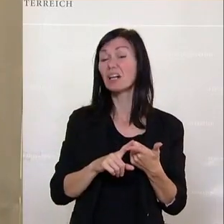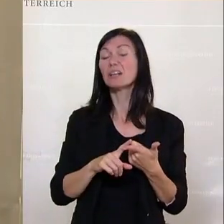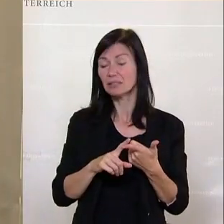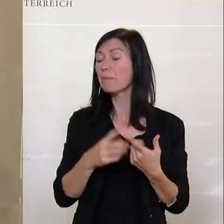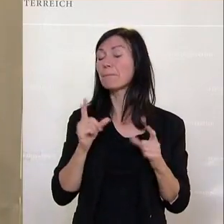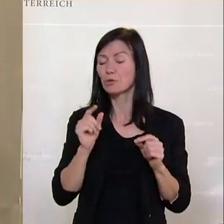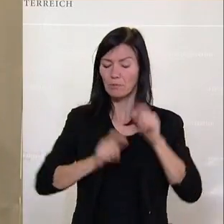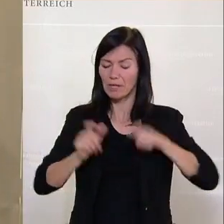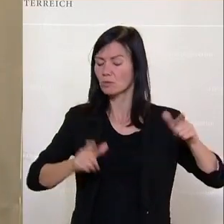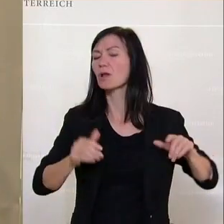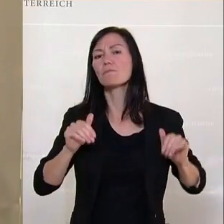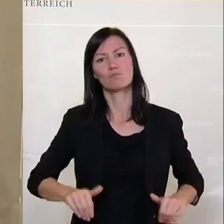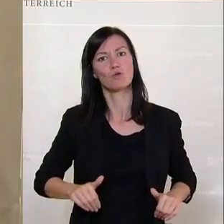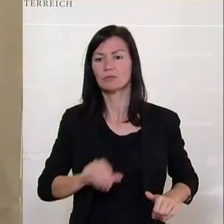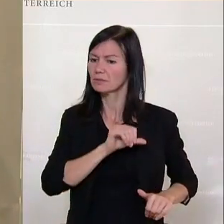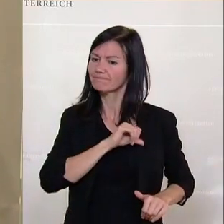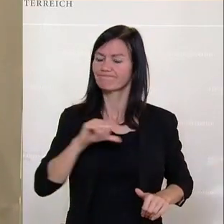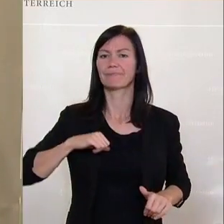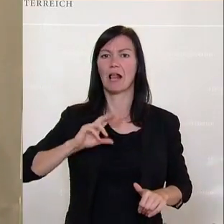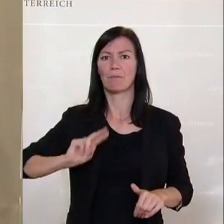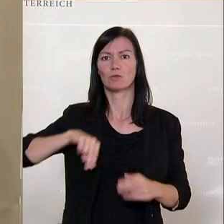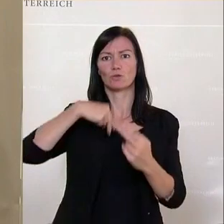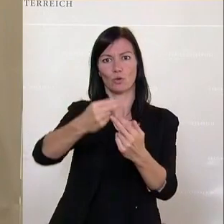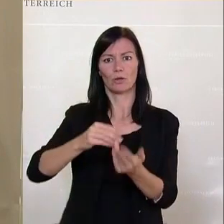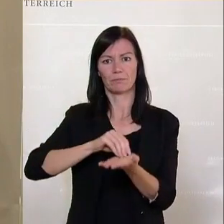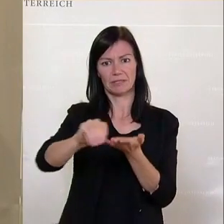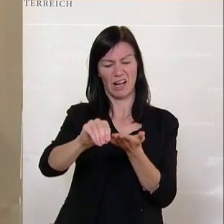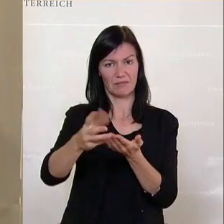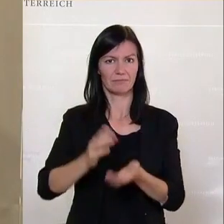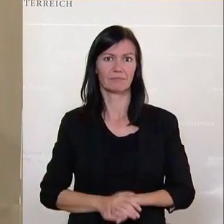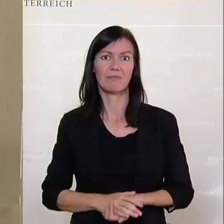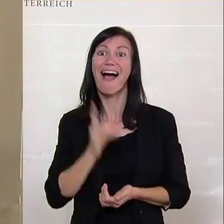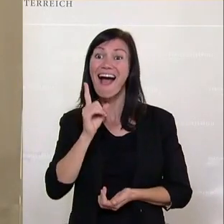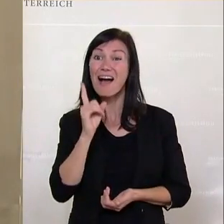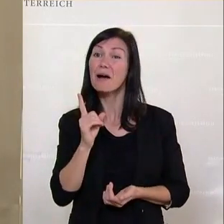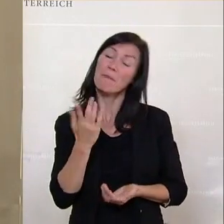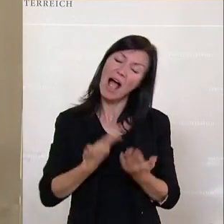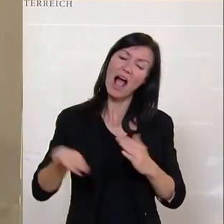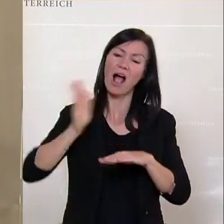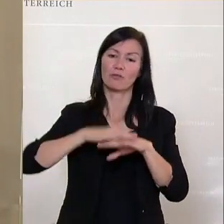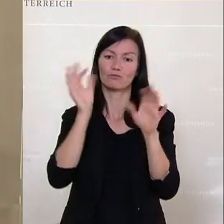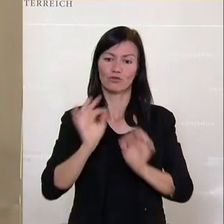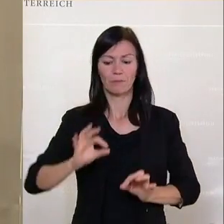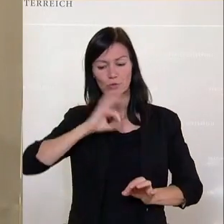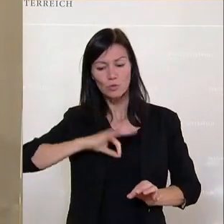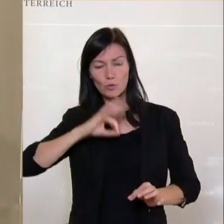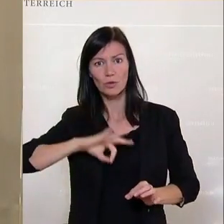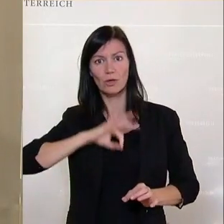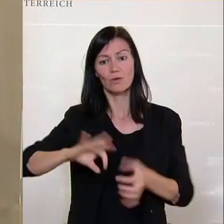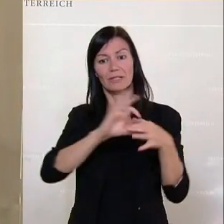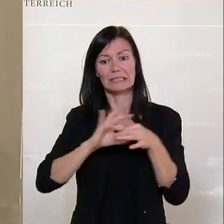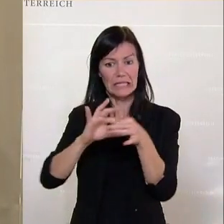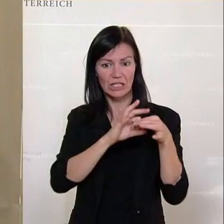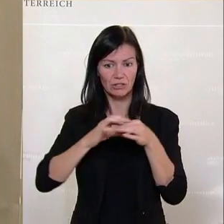Das viel Dramatischere ist, was in der Psyche und in der generellen Zusammenhalt der Bevölkerung passiert ist. Es ist eine gespaltene